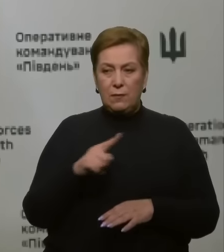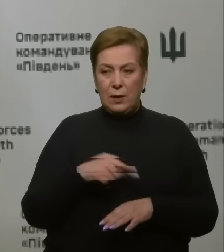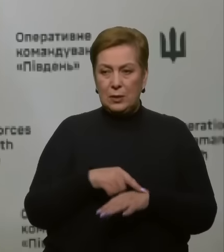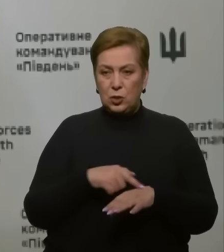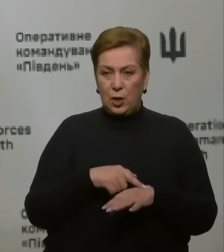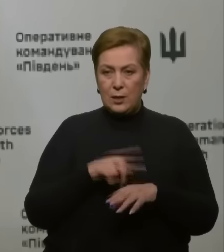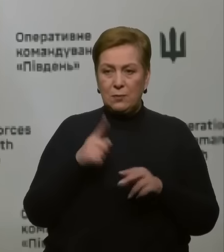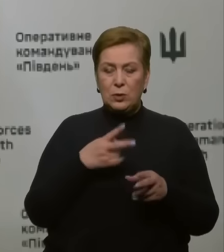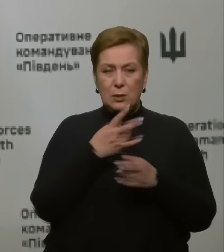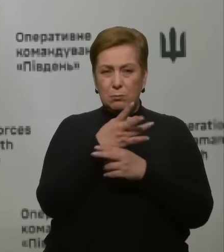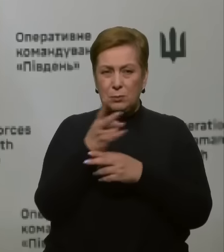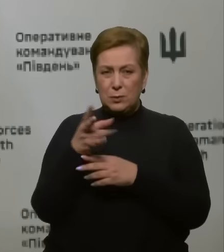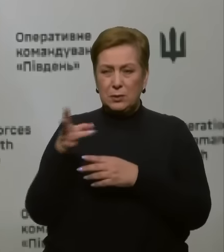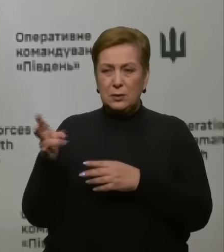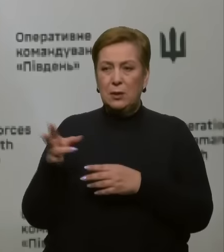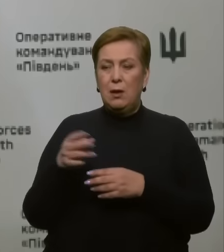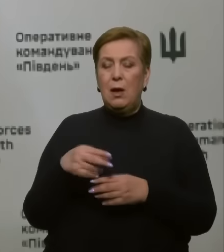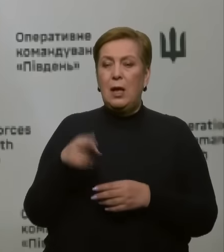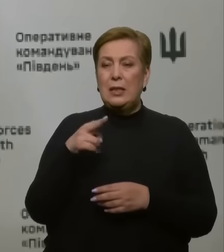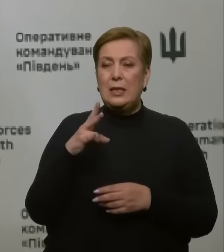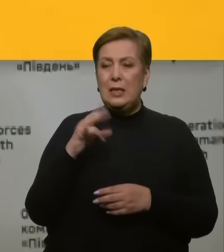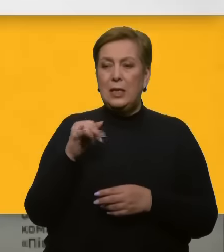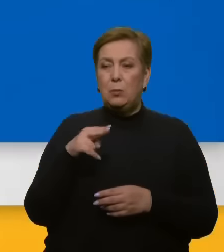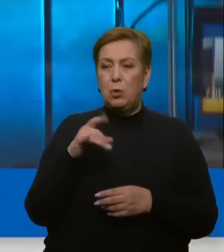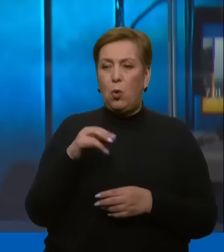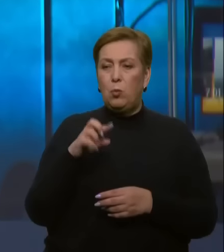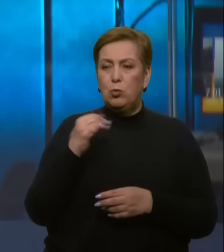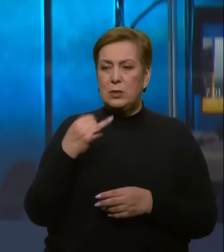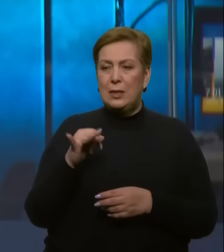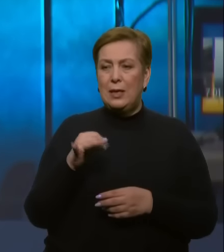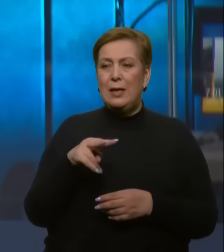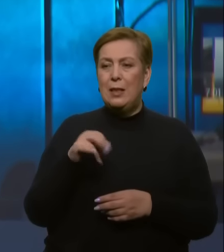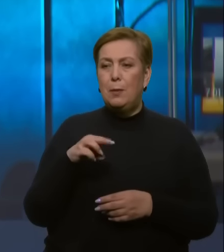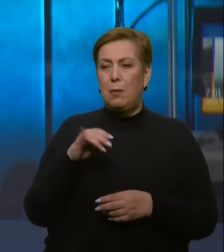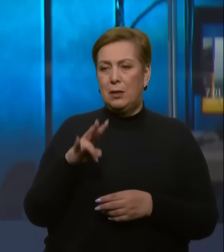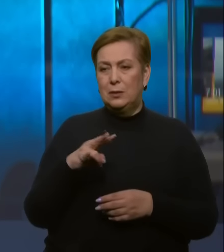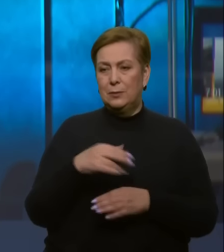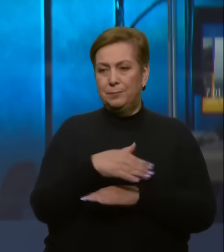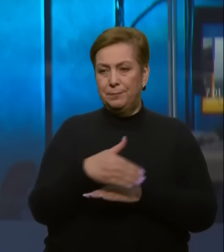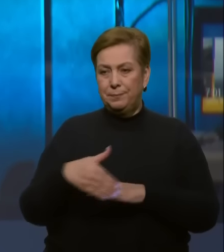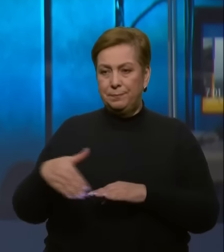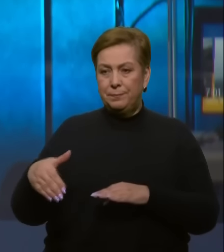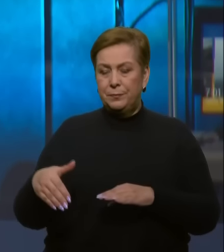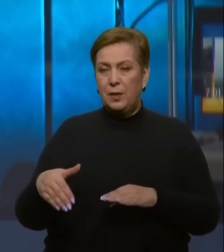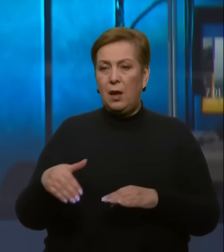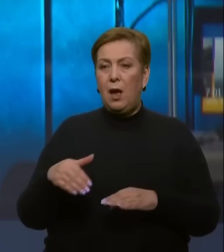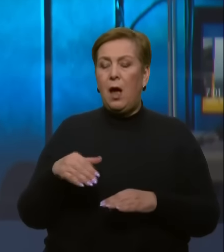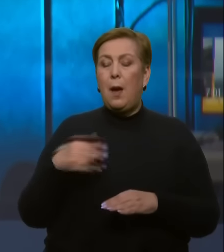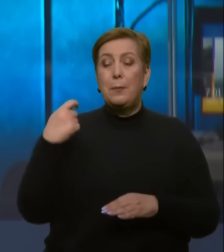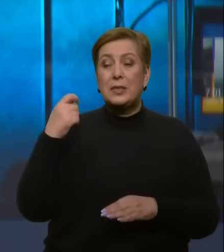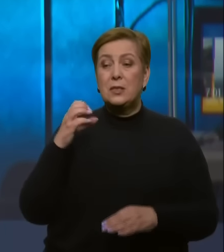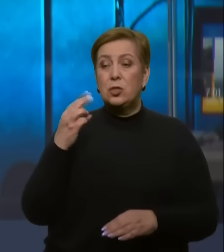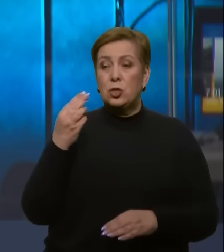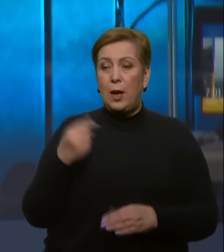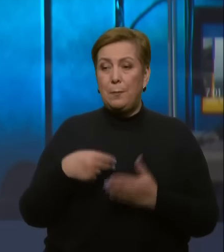саме акваторію Дніпробузького лиману. Президент США Джозеф Байден підписав закон